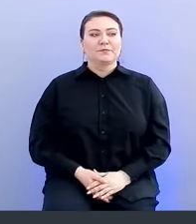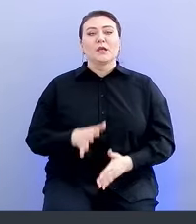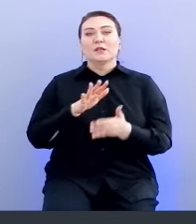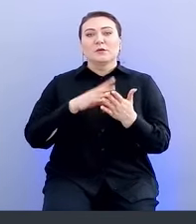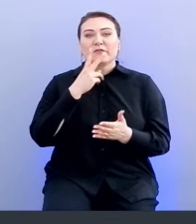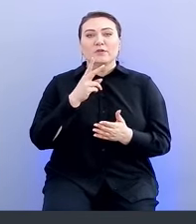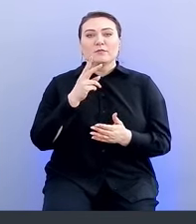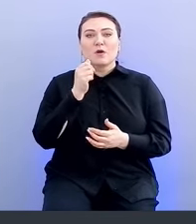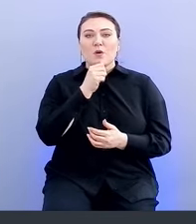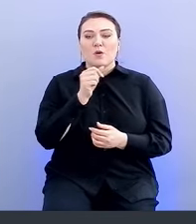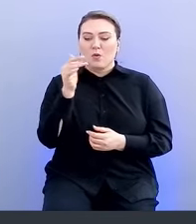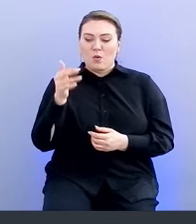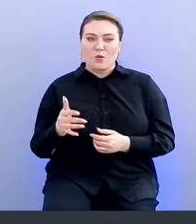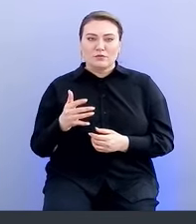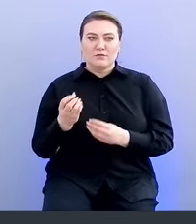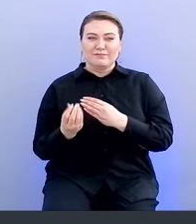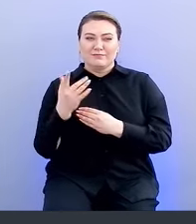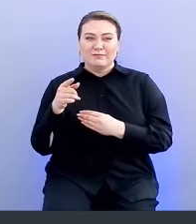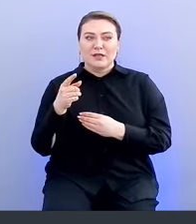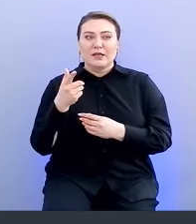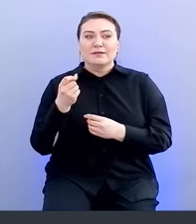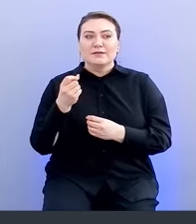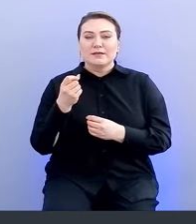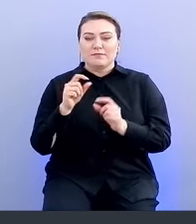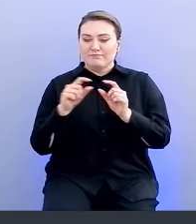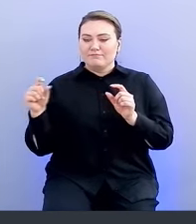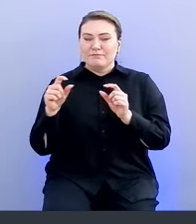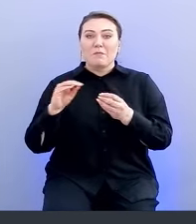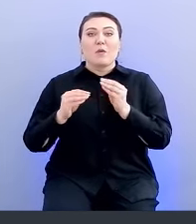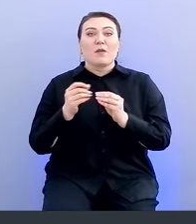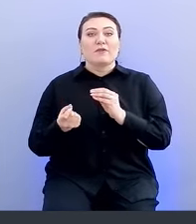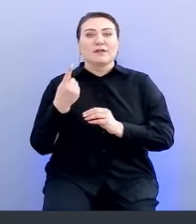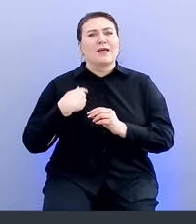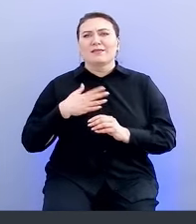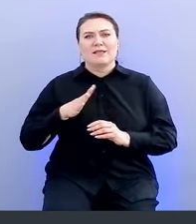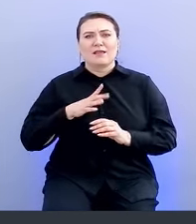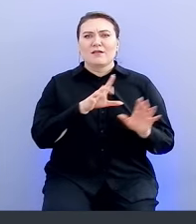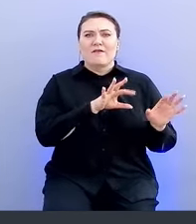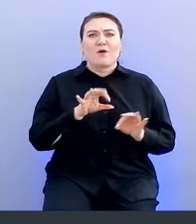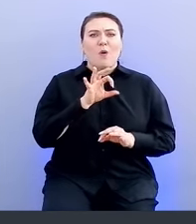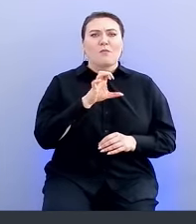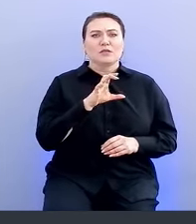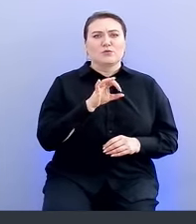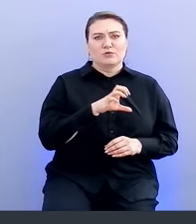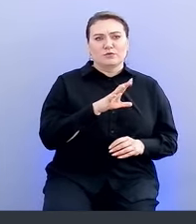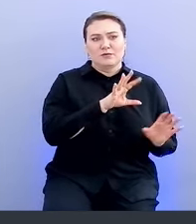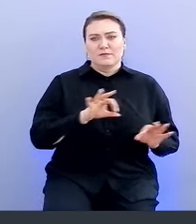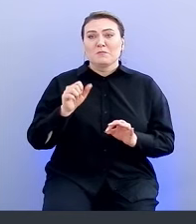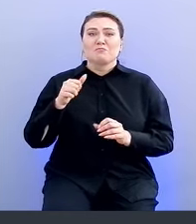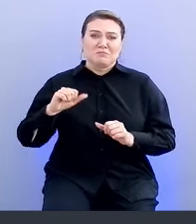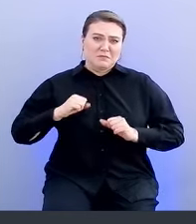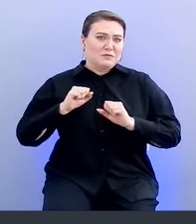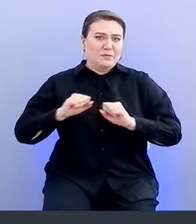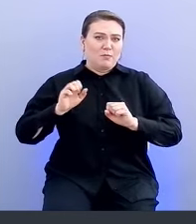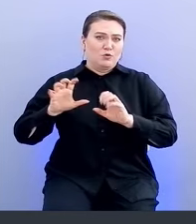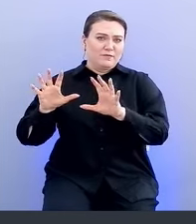мы видим код, небольшой сниппет с подсветкой, где возникла проблема. Это код тестовый, это код не наш, это взято из open source, поэтому действительно можно смело фотографировать.